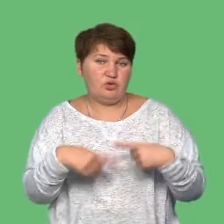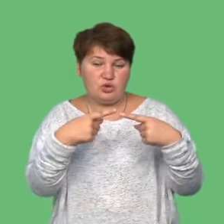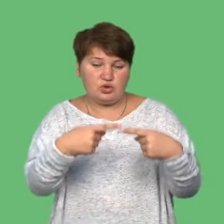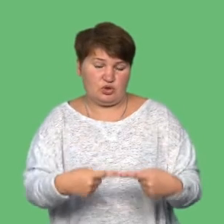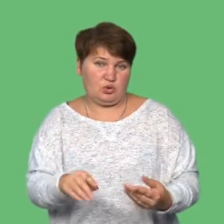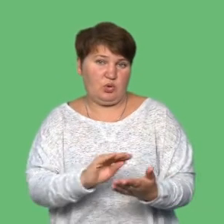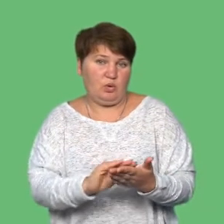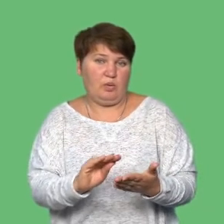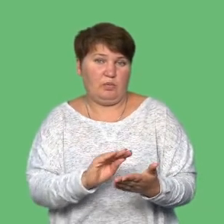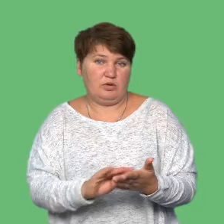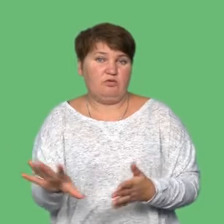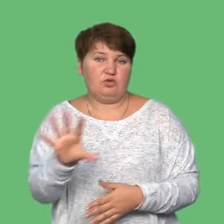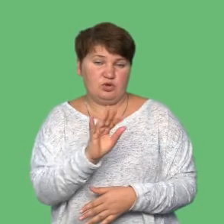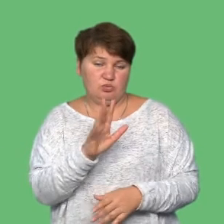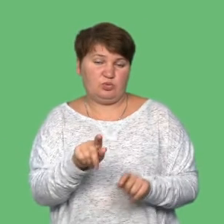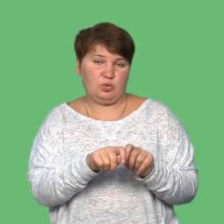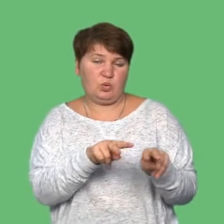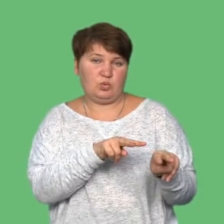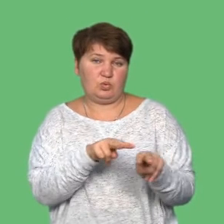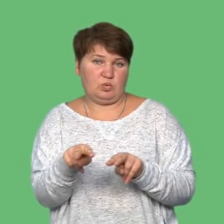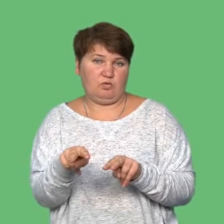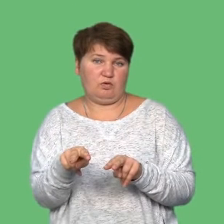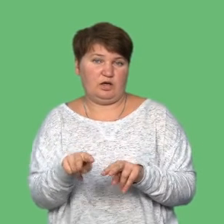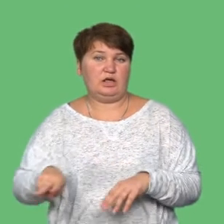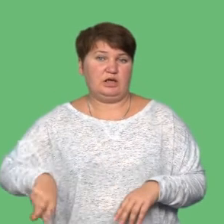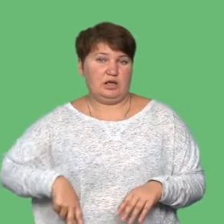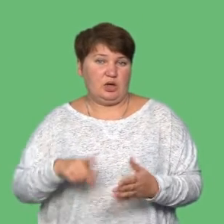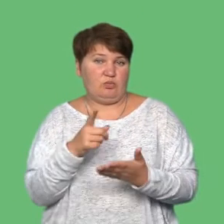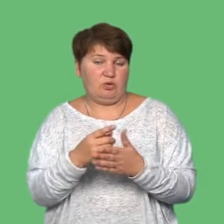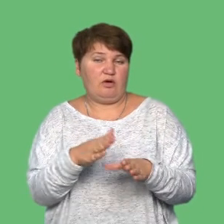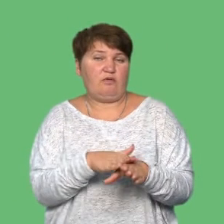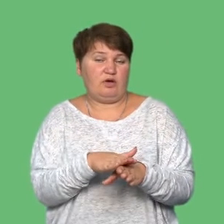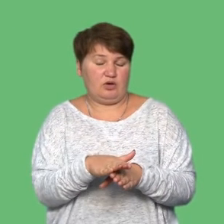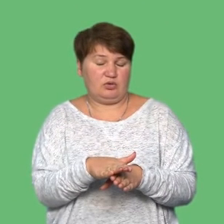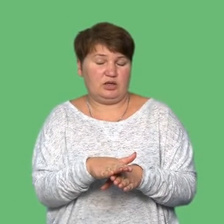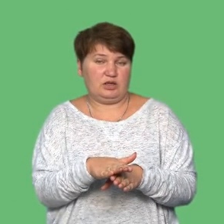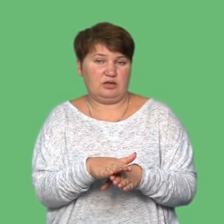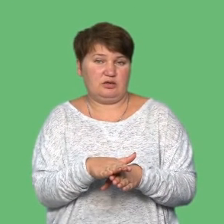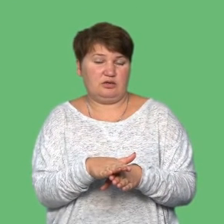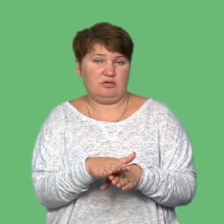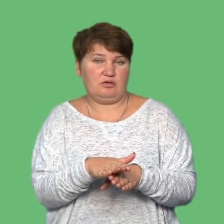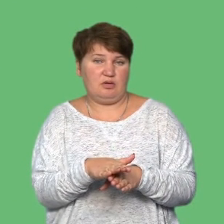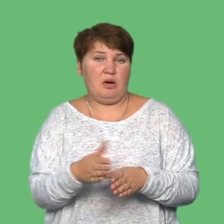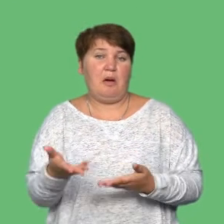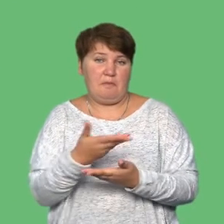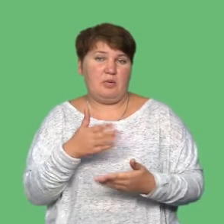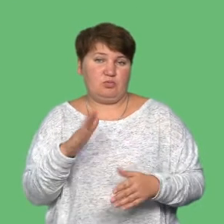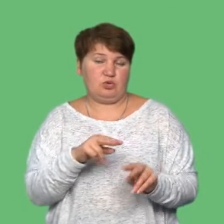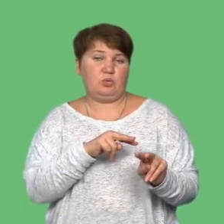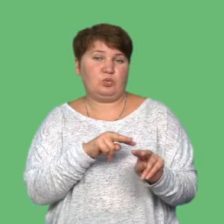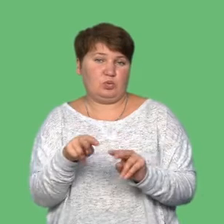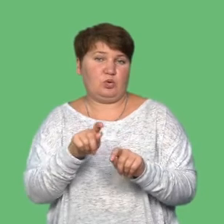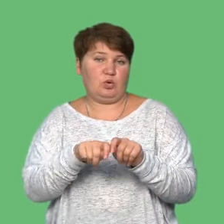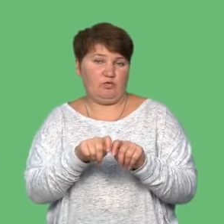Усі будуть контролювати, там директор повинен виконати, а ми будемо контролювати, держпроджу